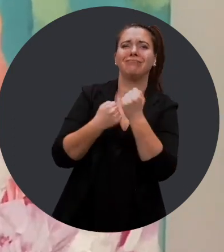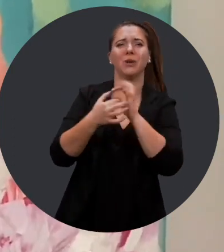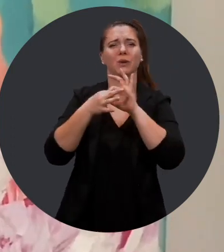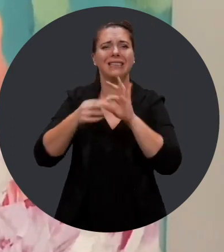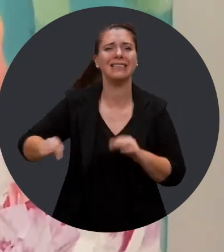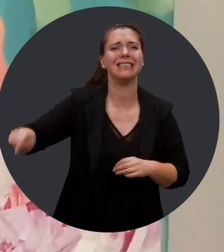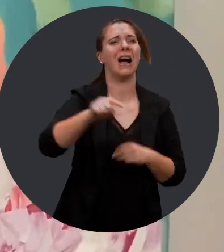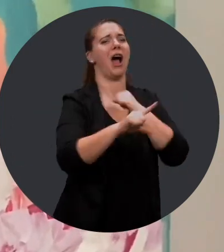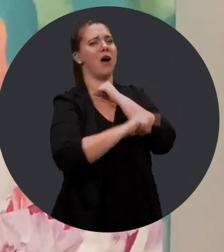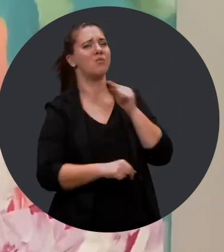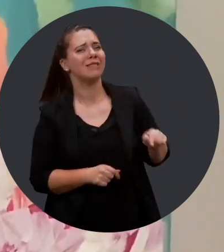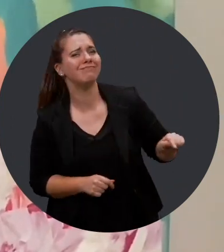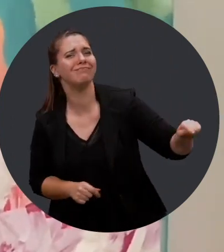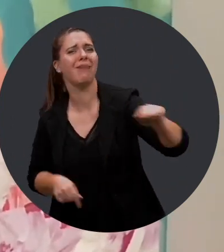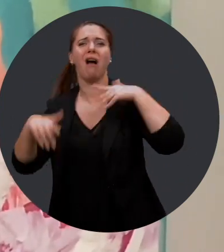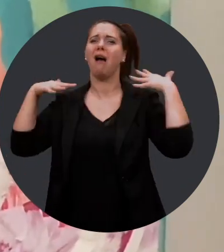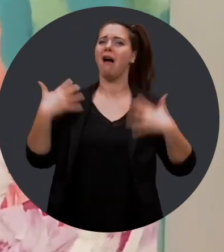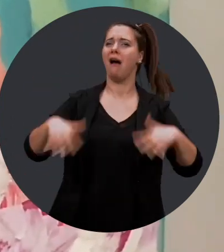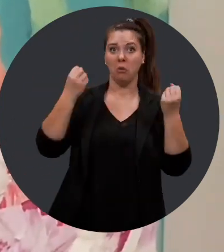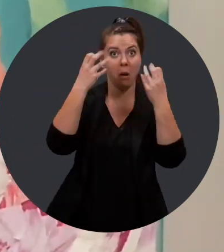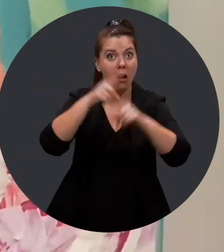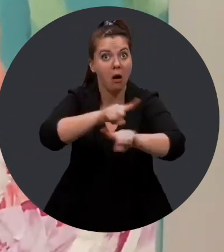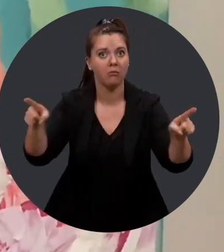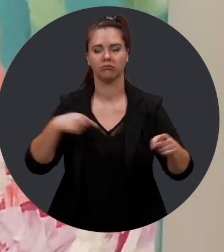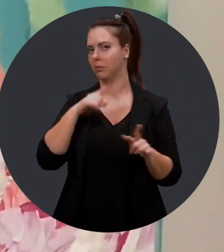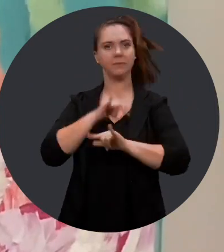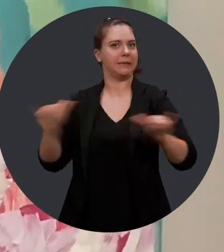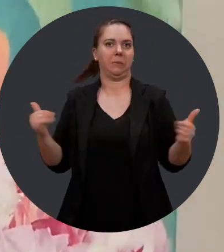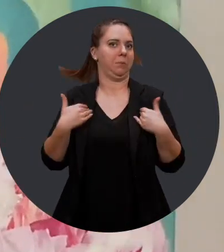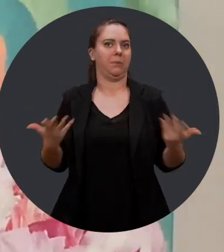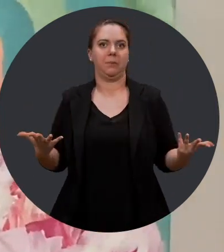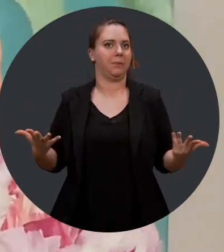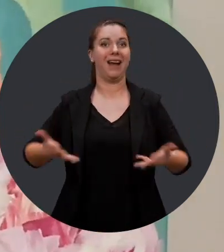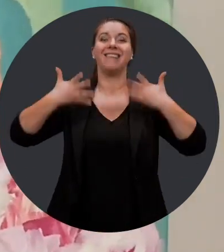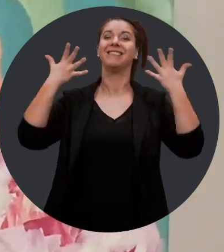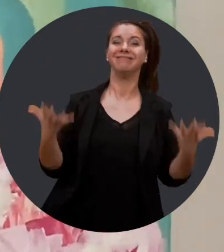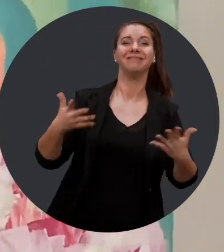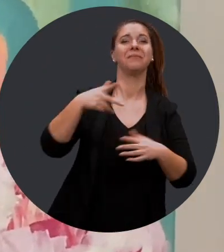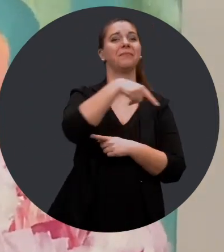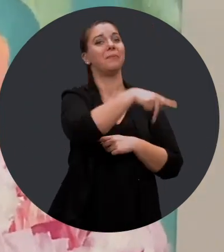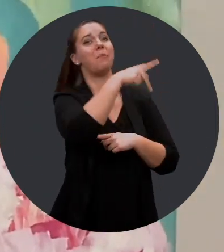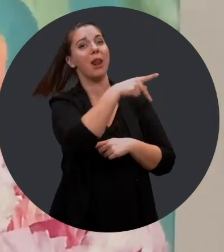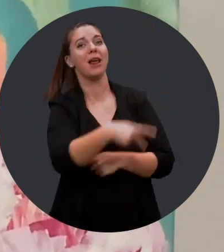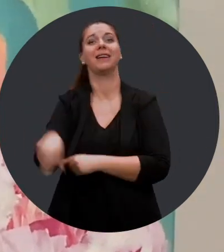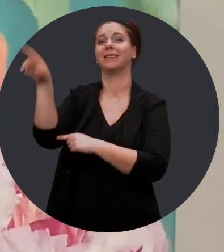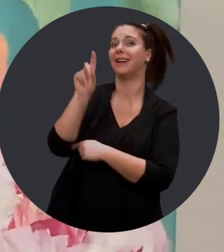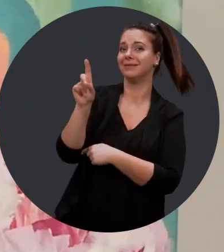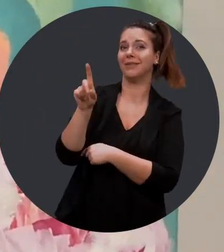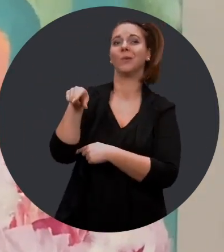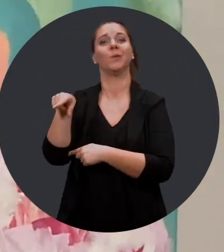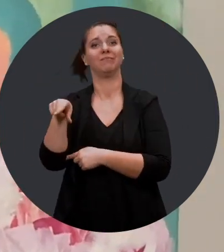mes associés et à mes employés qui, sans vous, ceci ne serait pas possible. Finalement, Paul,